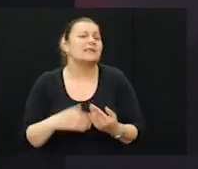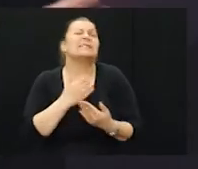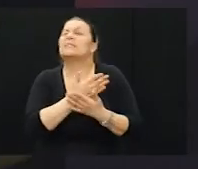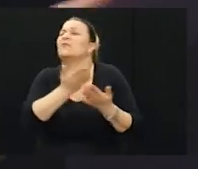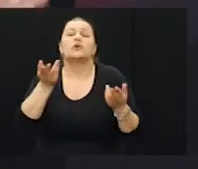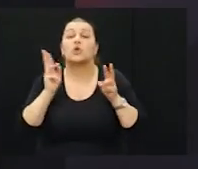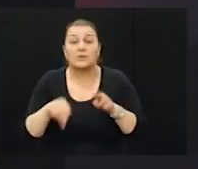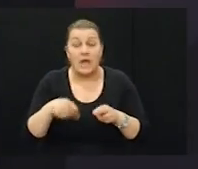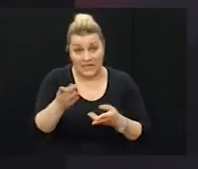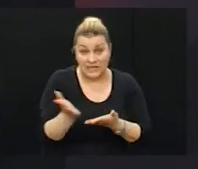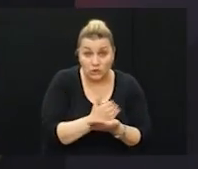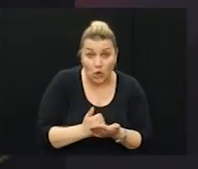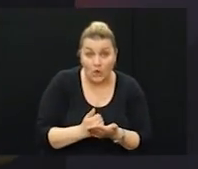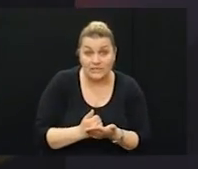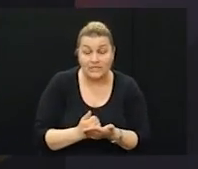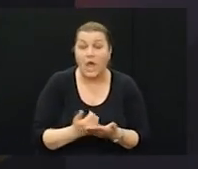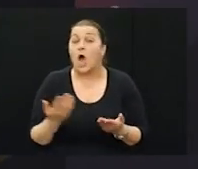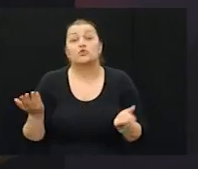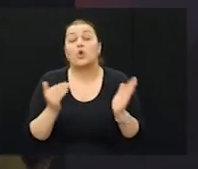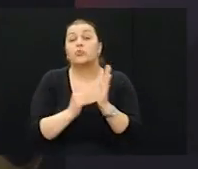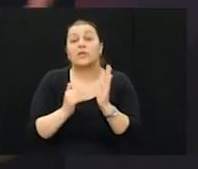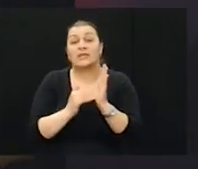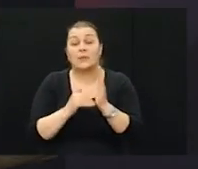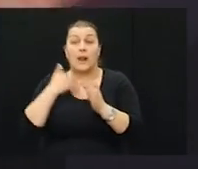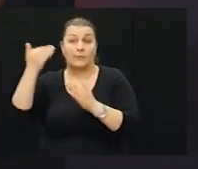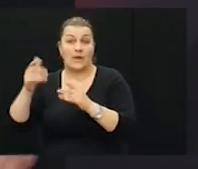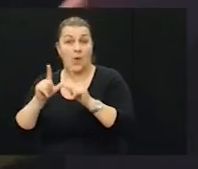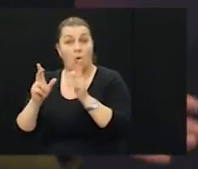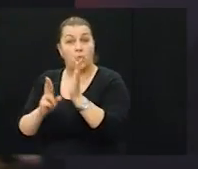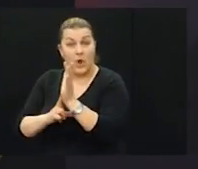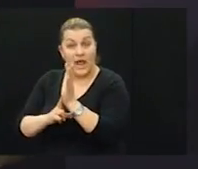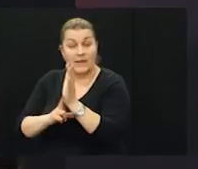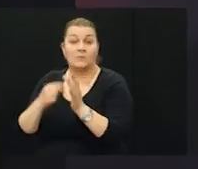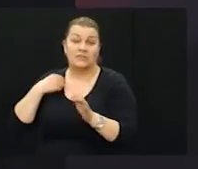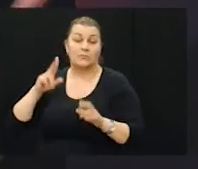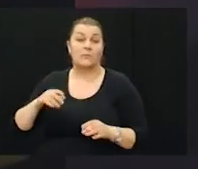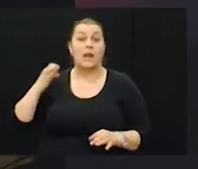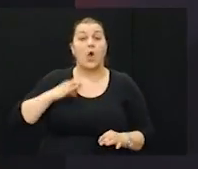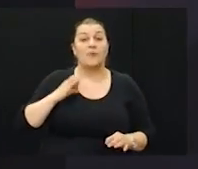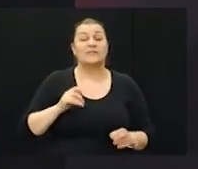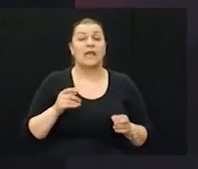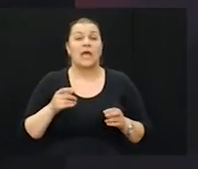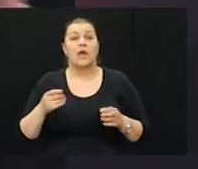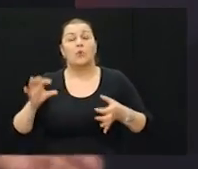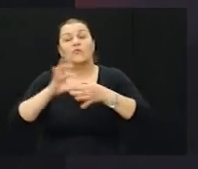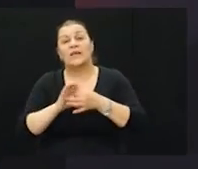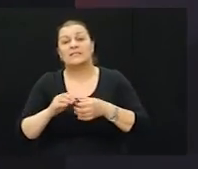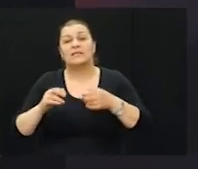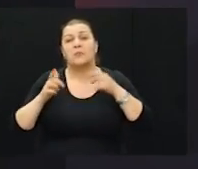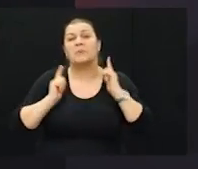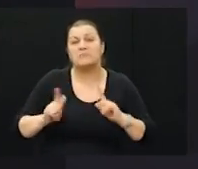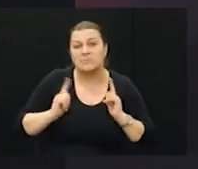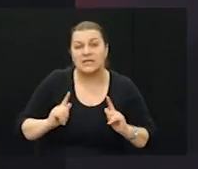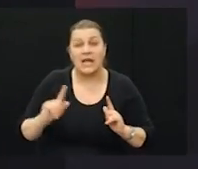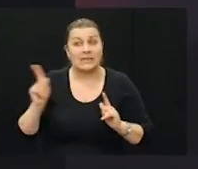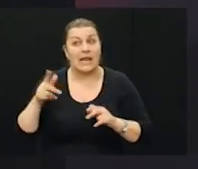dakle sve što imate iskoristite, a ja ću što bude trebalo prema UN-u, jer smo imali neke određene obveze vezno za primirja, da se ne